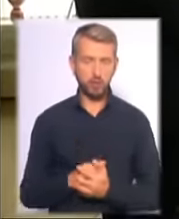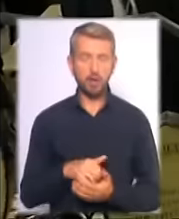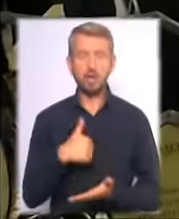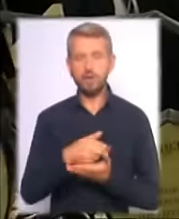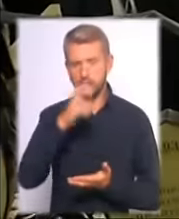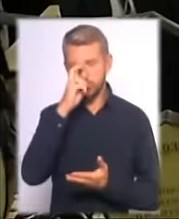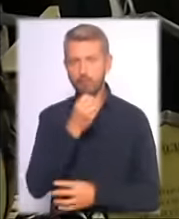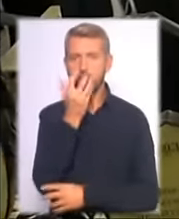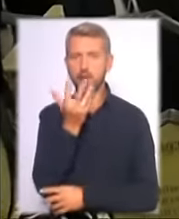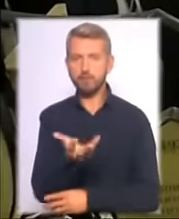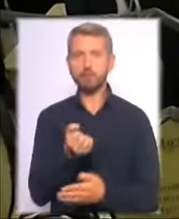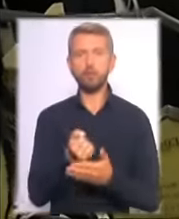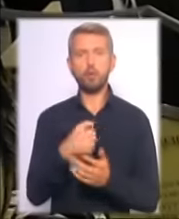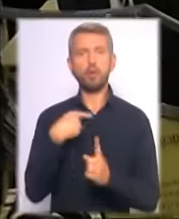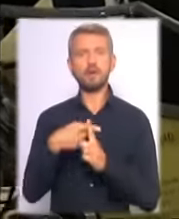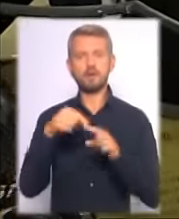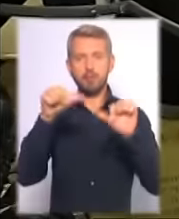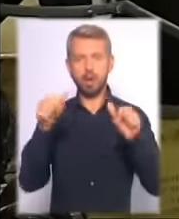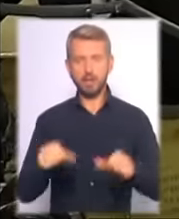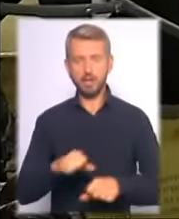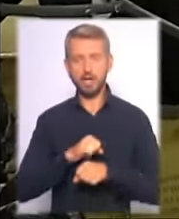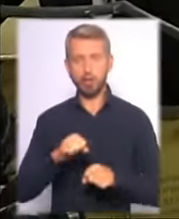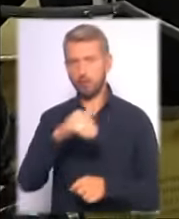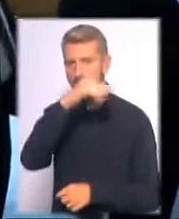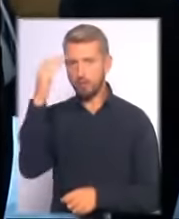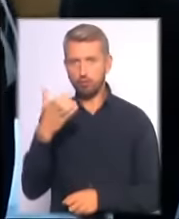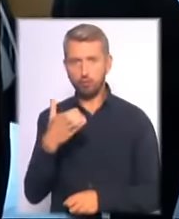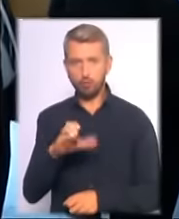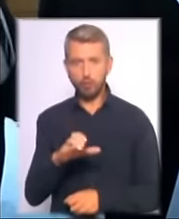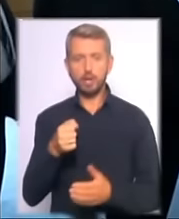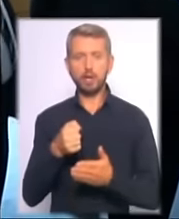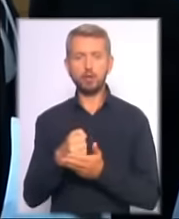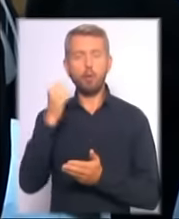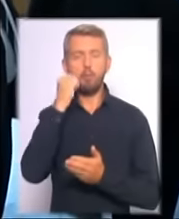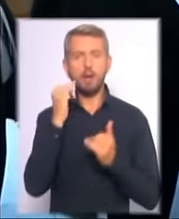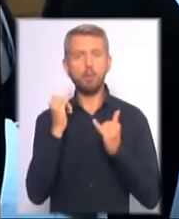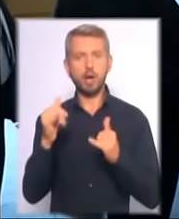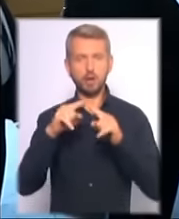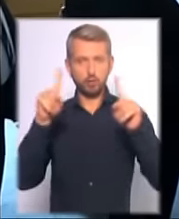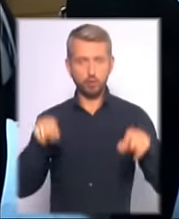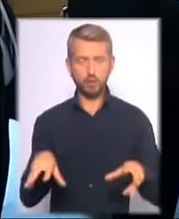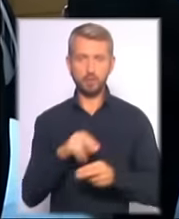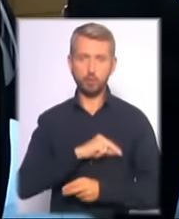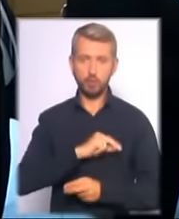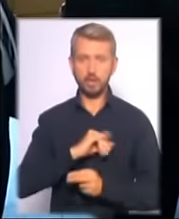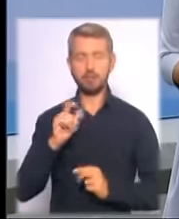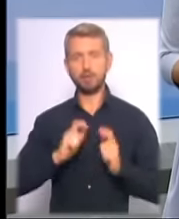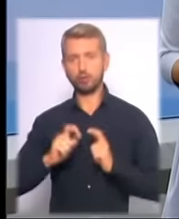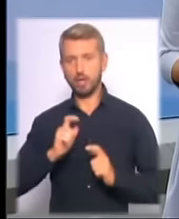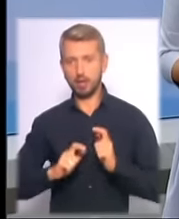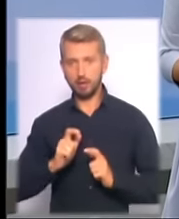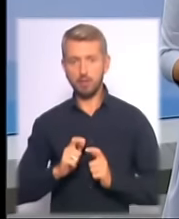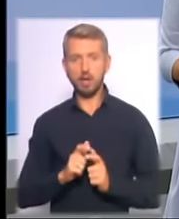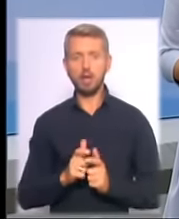квіти до Хреста пам'ятника героям Небесної сотні та до меморіальних дощук співробітникам і студентам КПІ, які